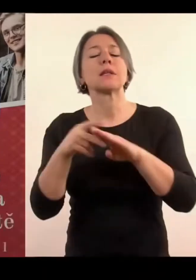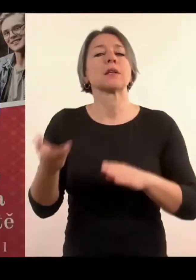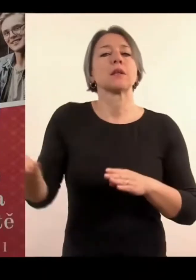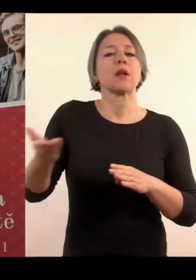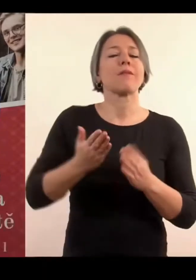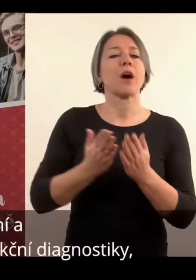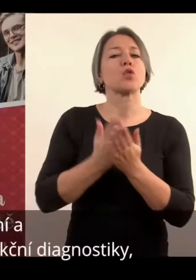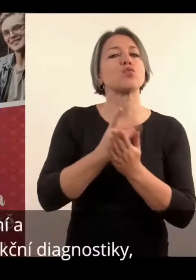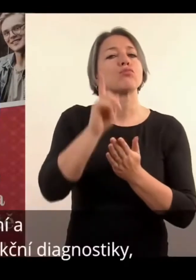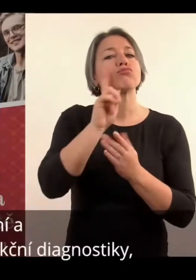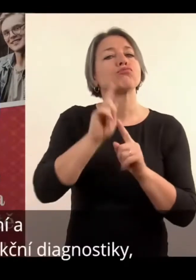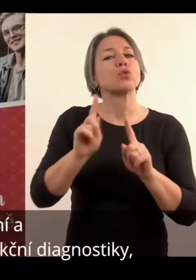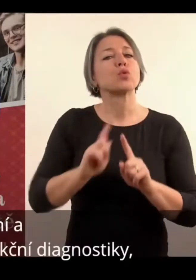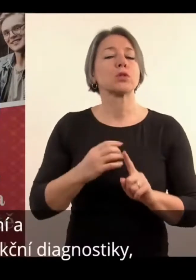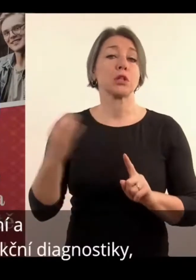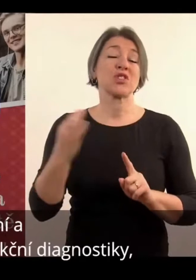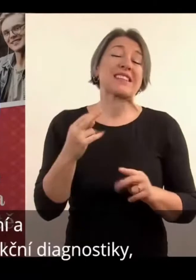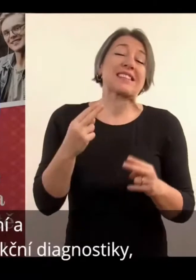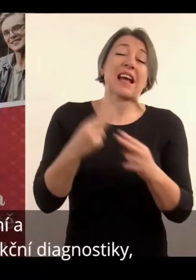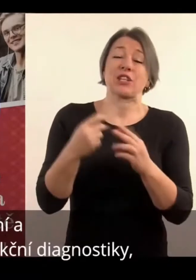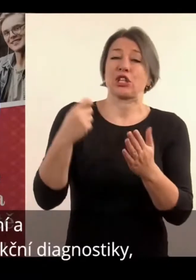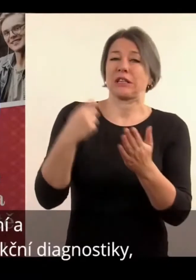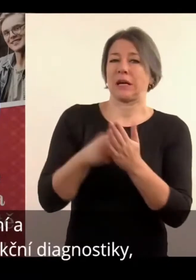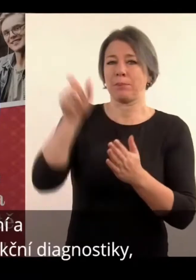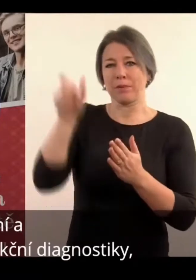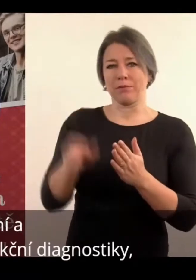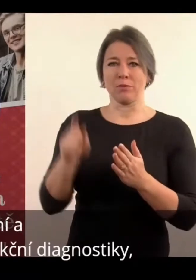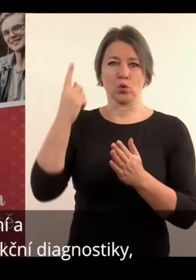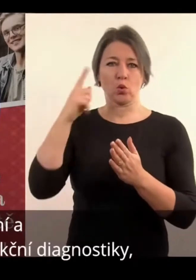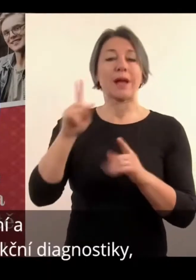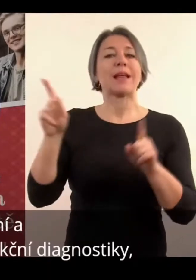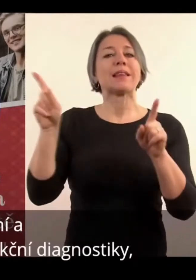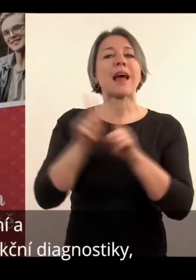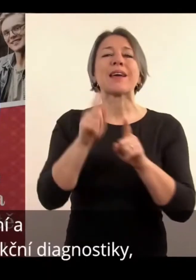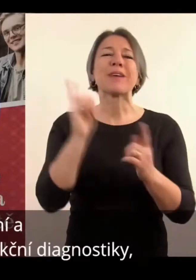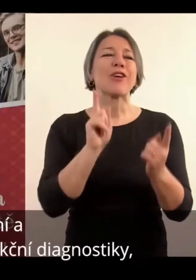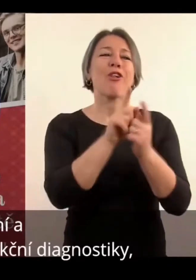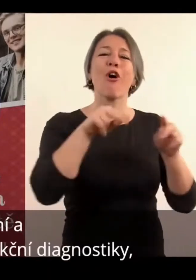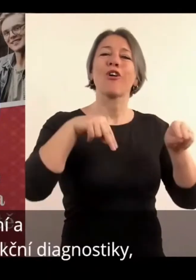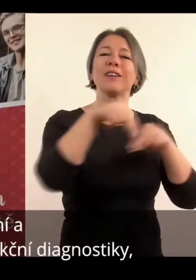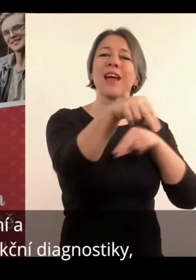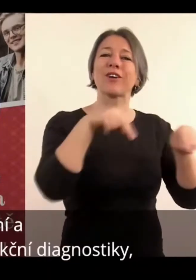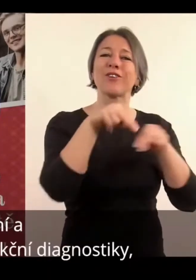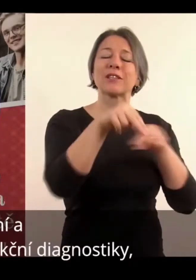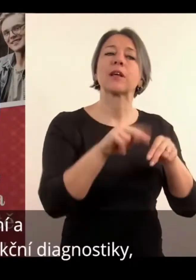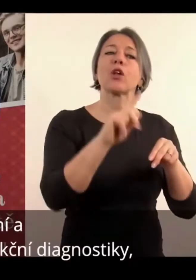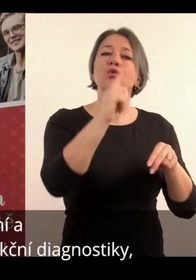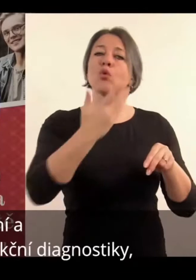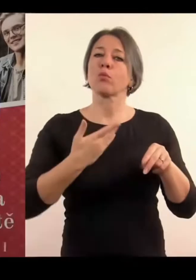Záleží to na druhou vašeho znevýhodnění a na tom, co vám doporučí pracovní stěnční diagnostiky.